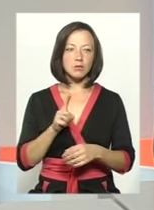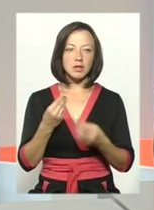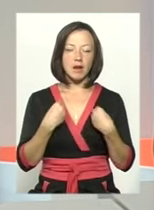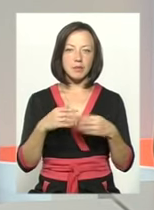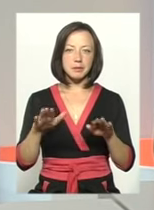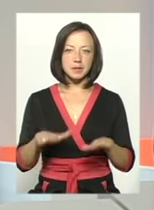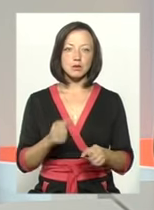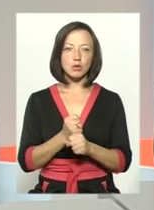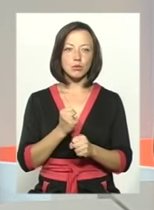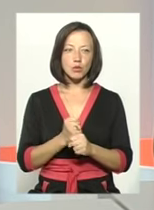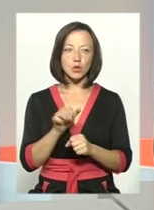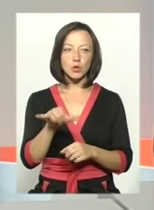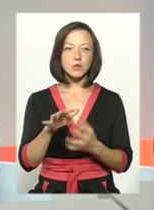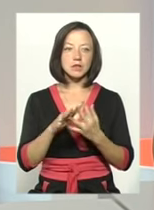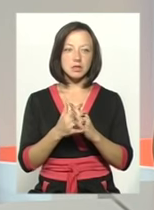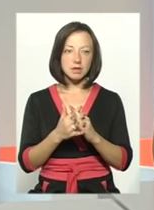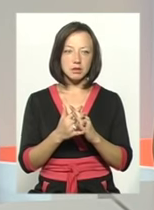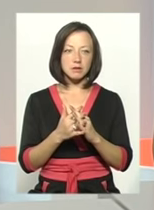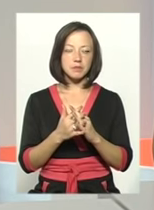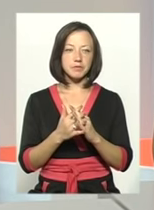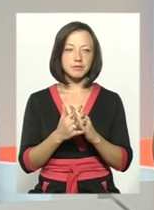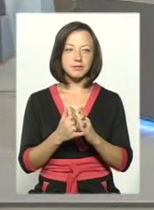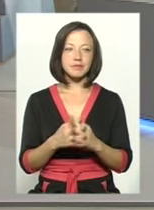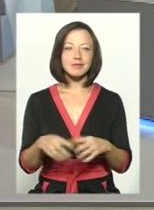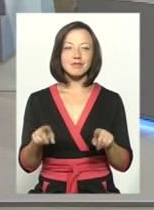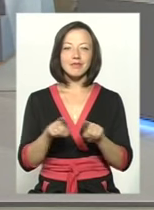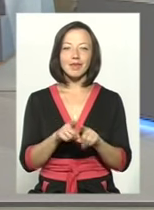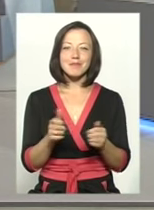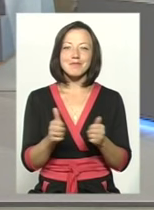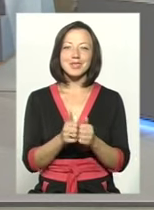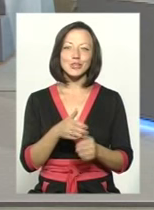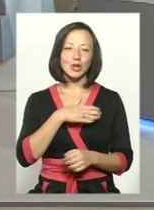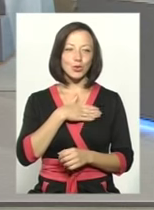дав місце роботи в селі, так як ближче до душі.